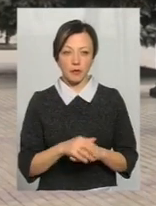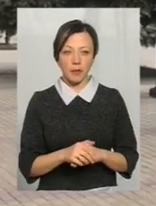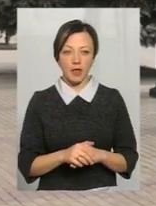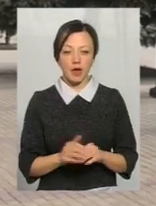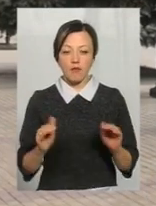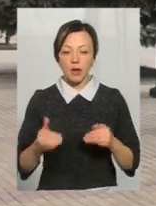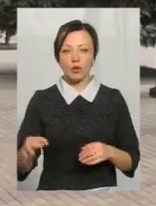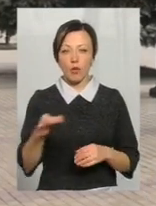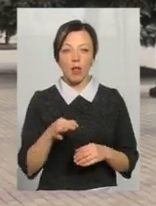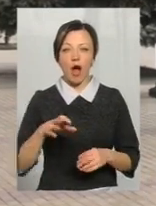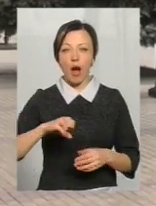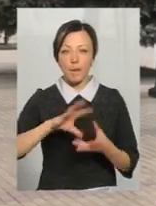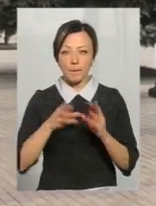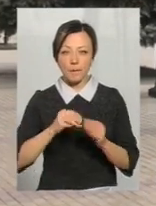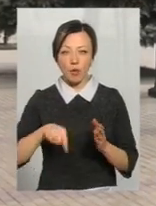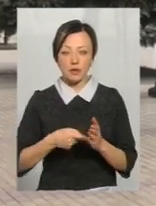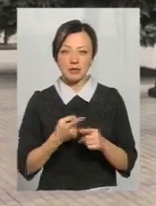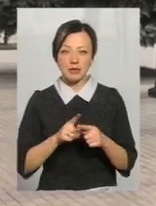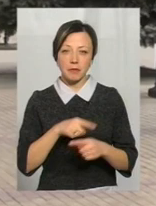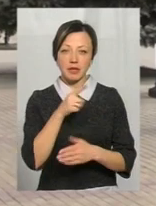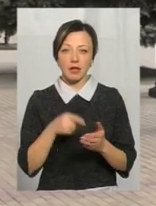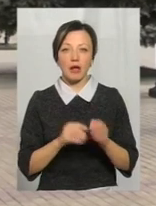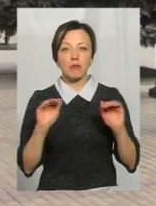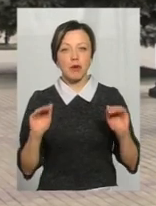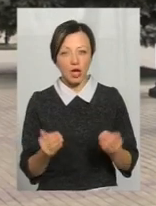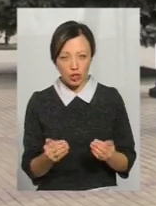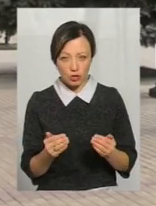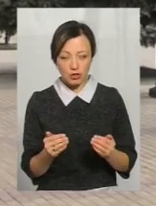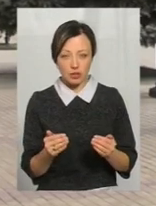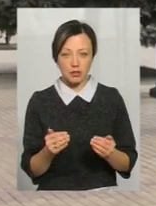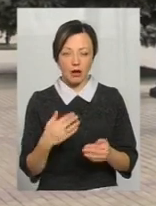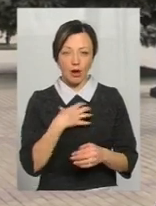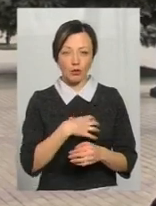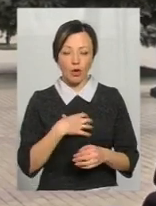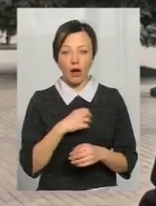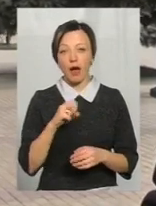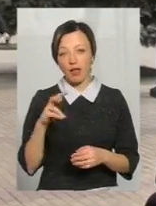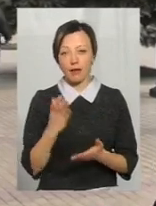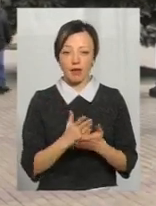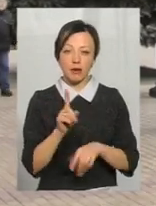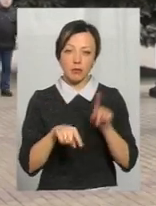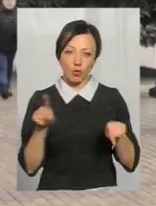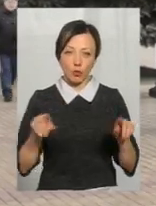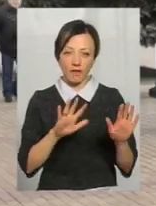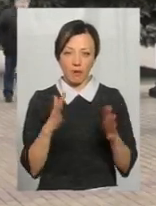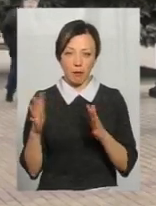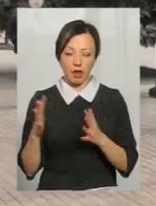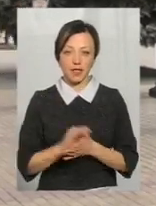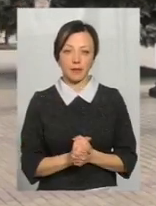області. По місту, саме сьогодні, це питання трошечки вже менш таке актуальне, але є поводонок і випадки.